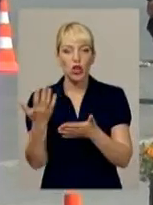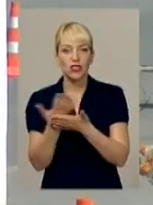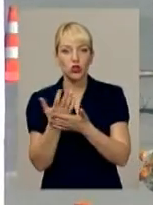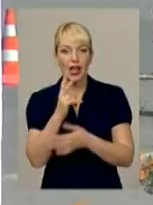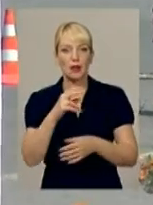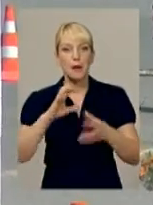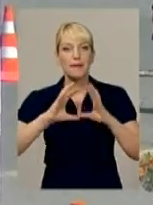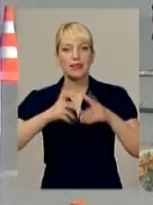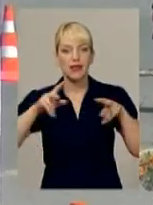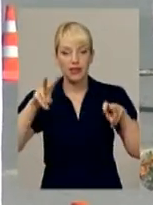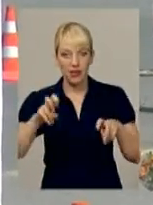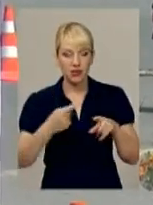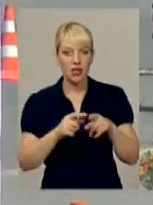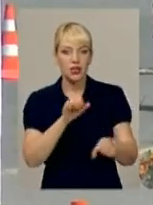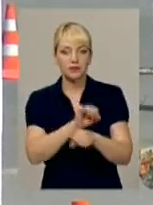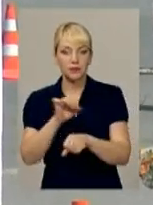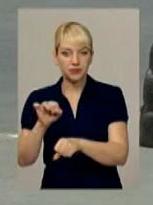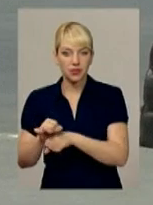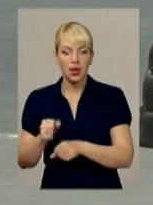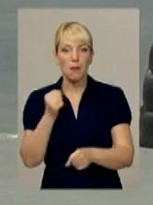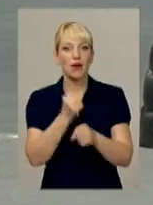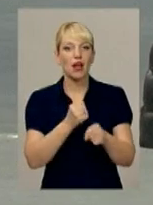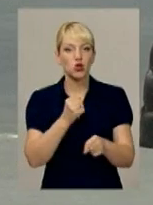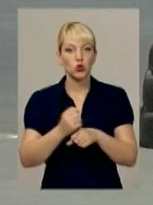працюють спеціалісти вибухотехнічної служби.